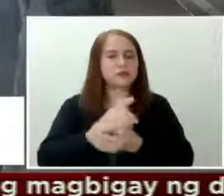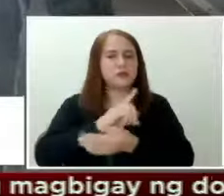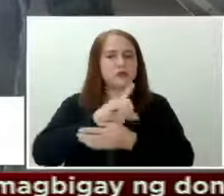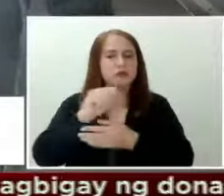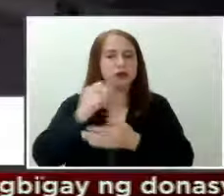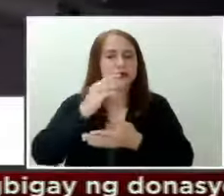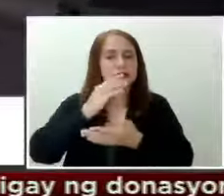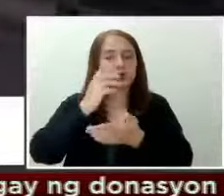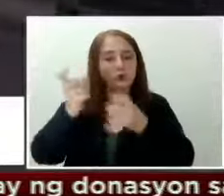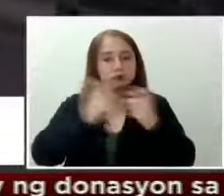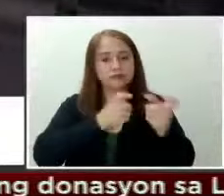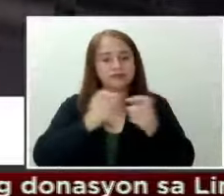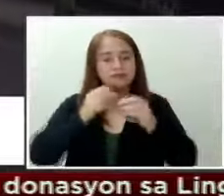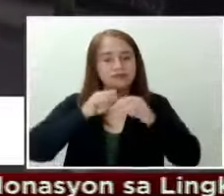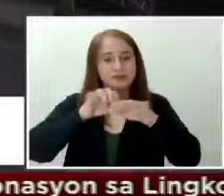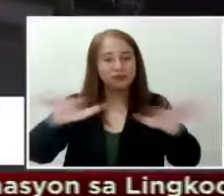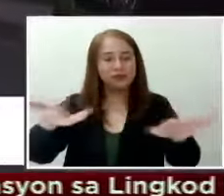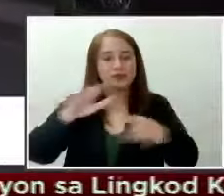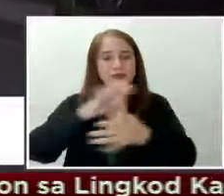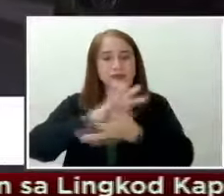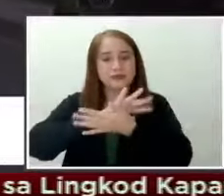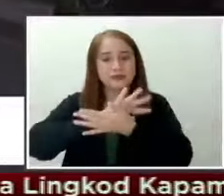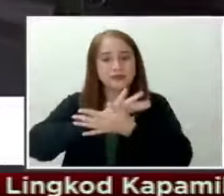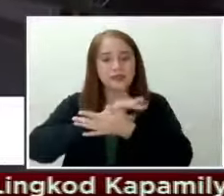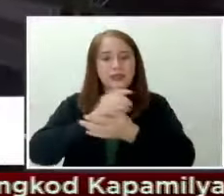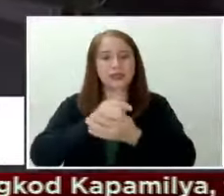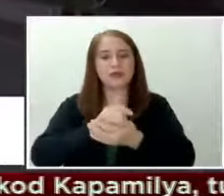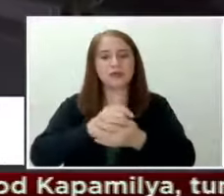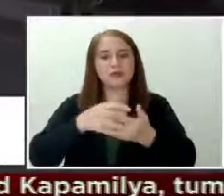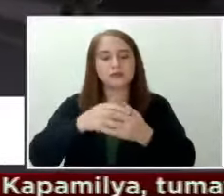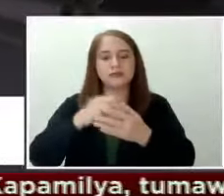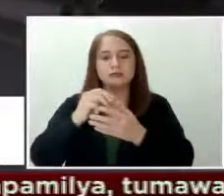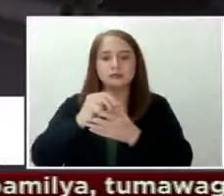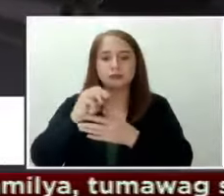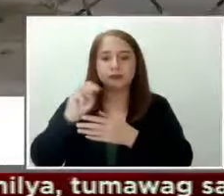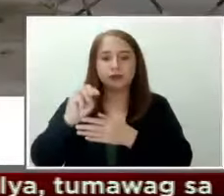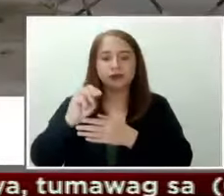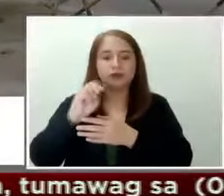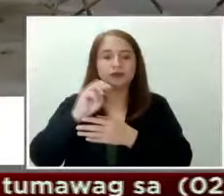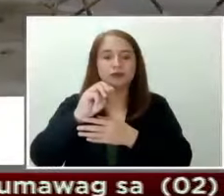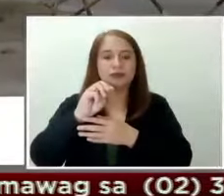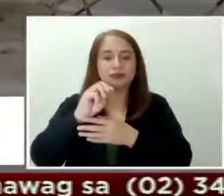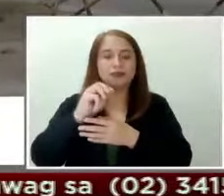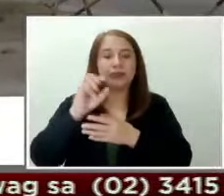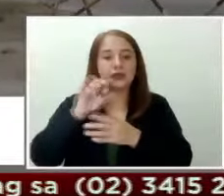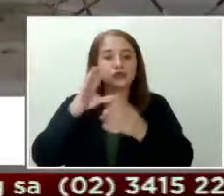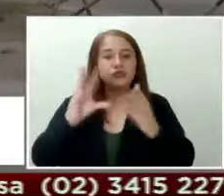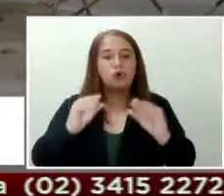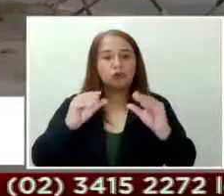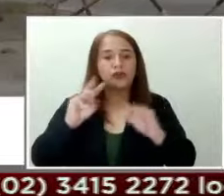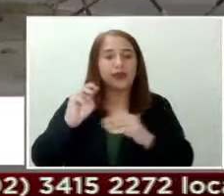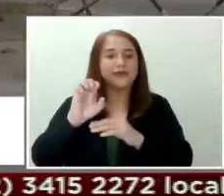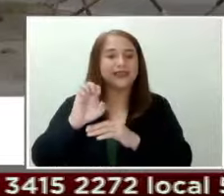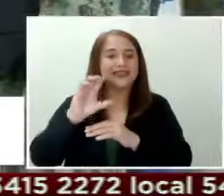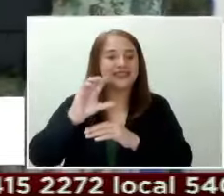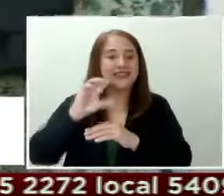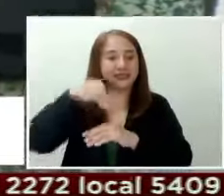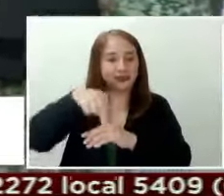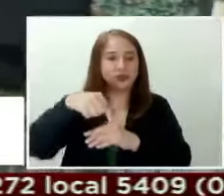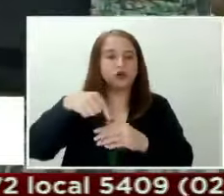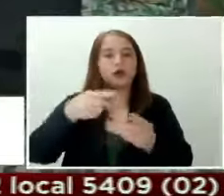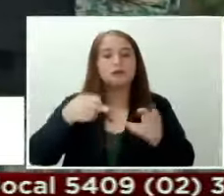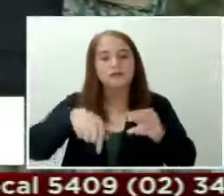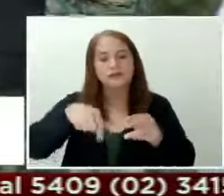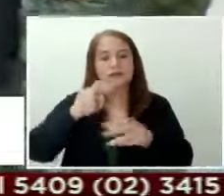ang pagkalat ng sakit Kung mas maluwag ng Modified Enhanced Community Quarantine o Soft MECQ ang gagawin sa NCR,